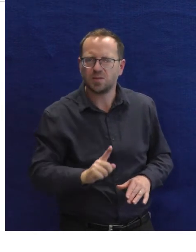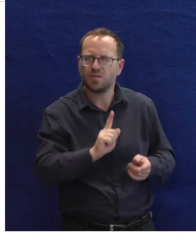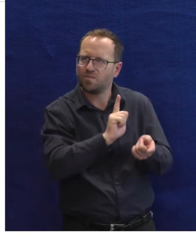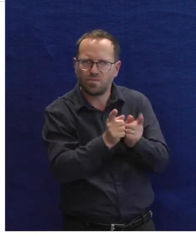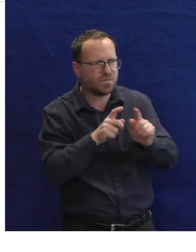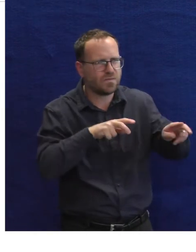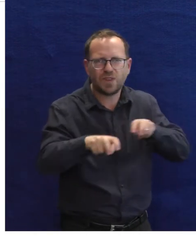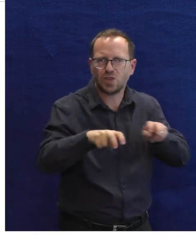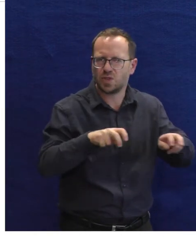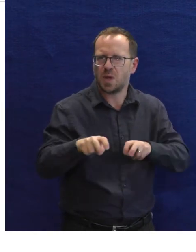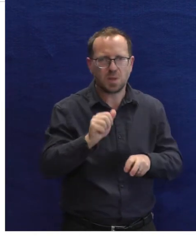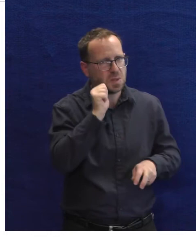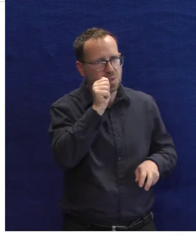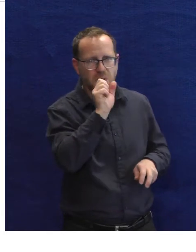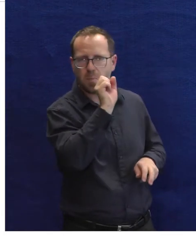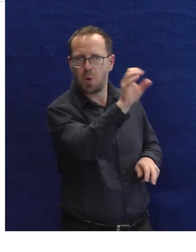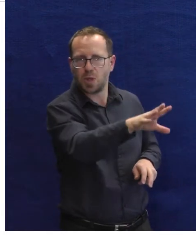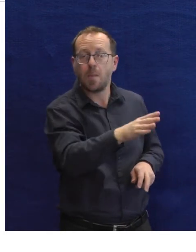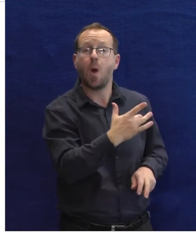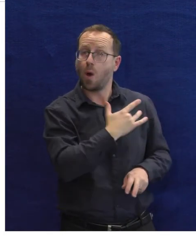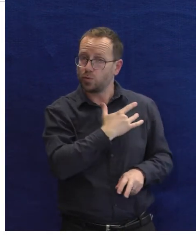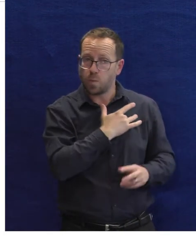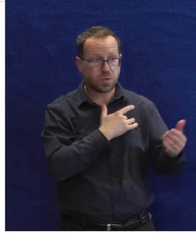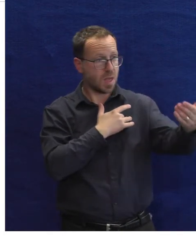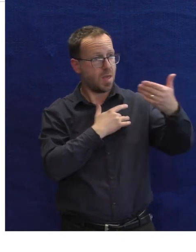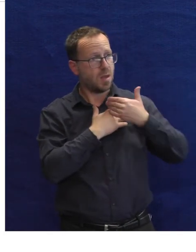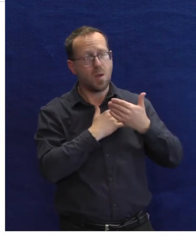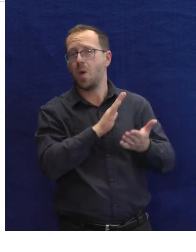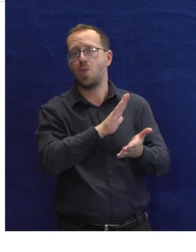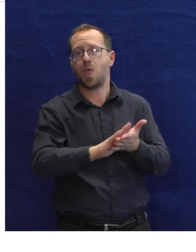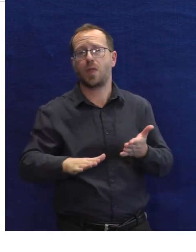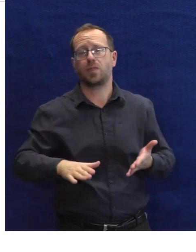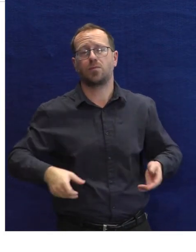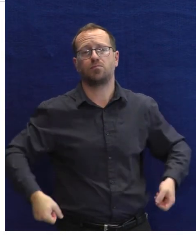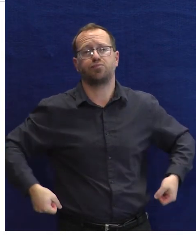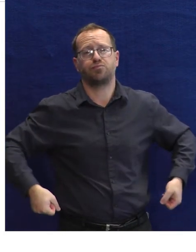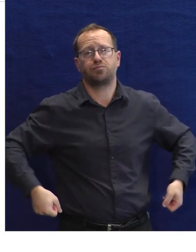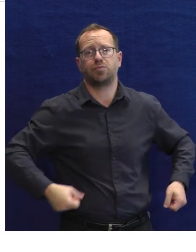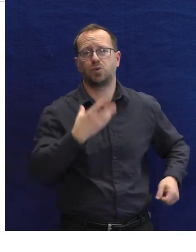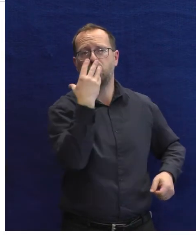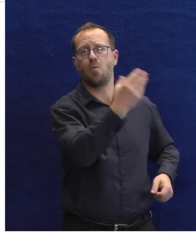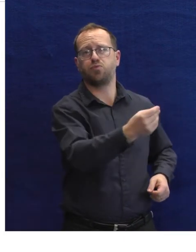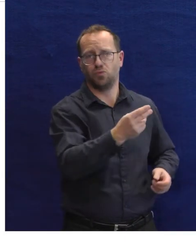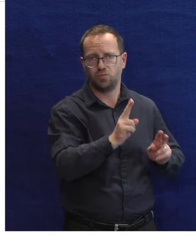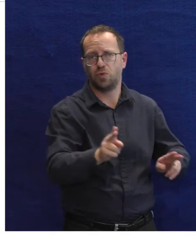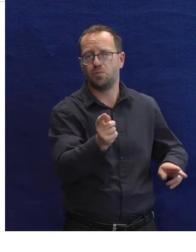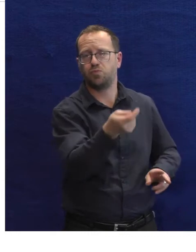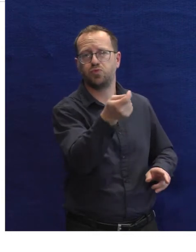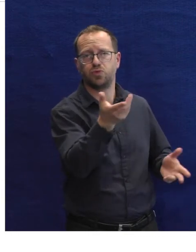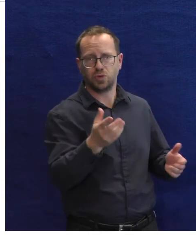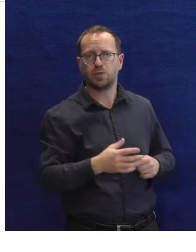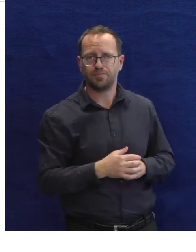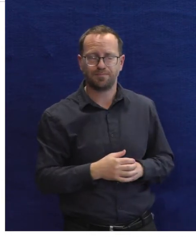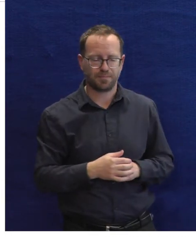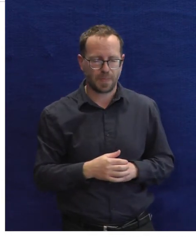také se jedná o velmi rychle vyřízení. A pokud si přijdete pomůcku vyzvednout osobně, tak je ještě všechno snaží, že pomůcku si rovnou